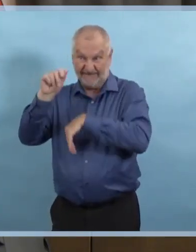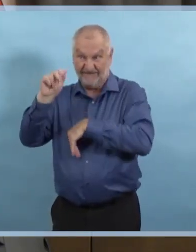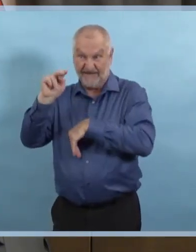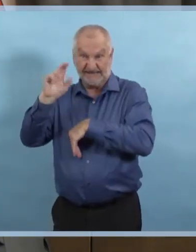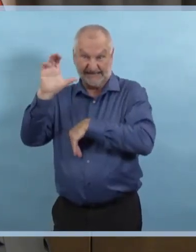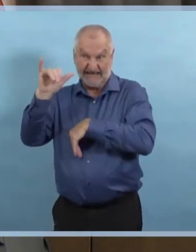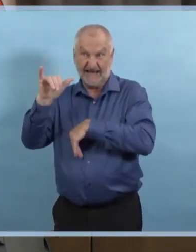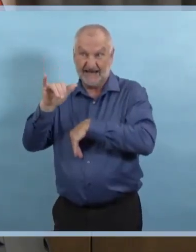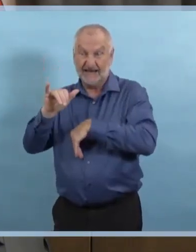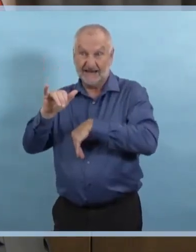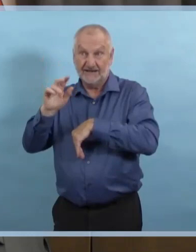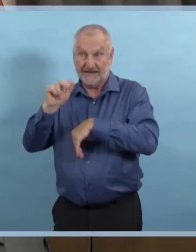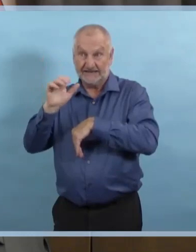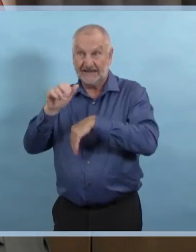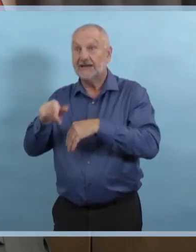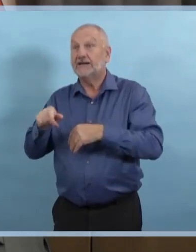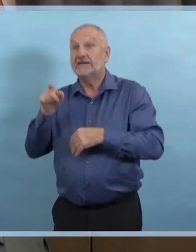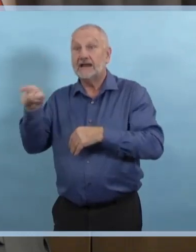'elle était il y a un an.